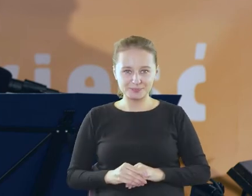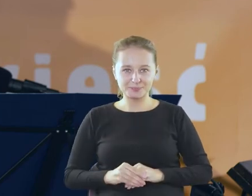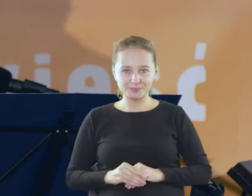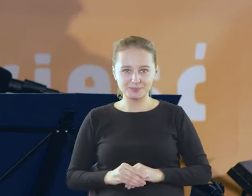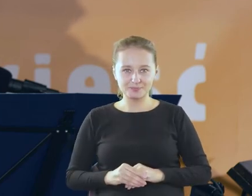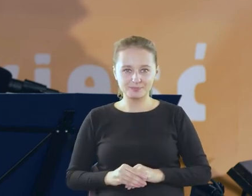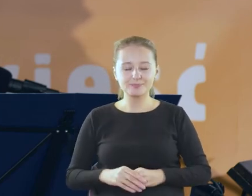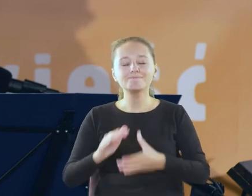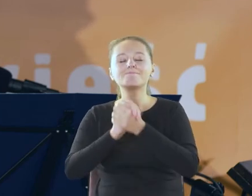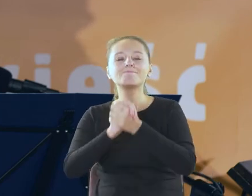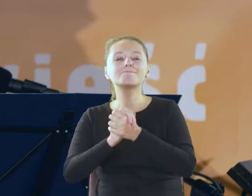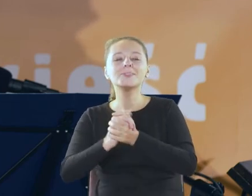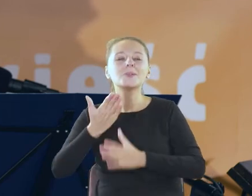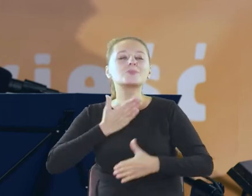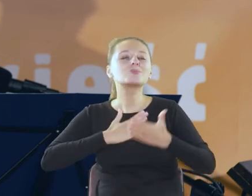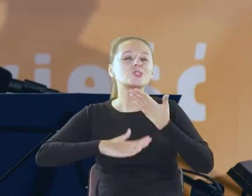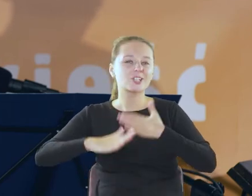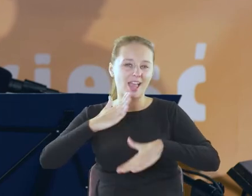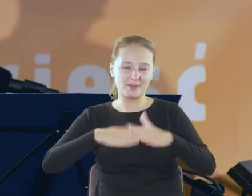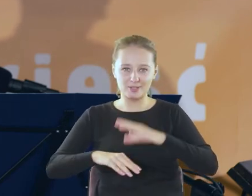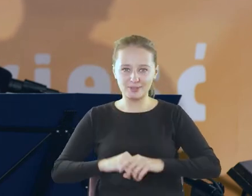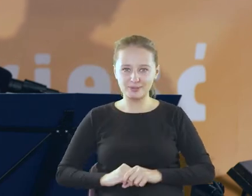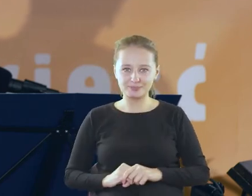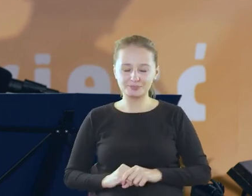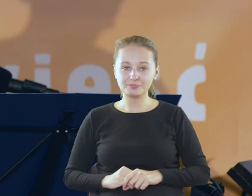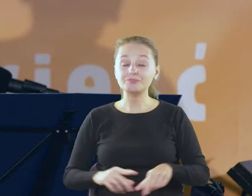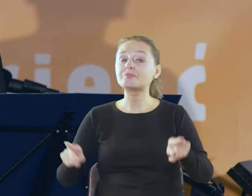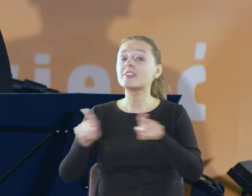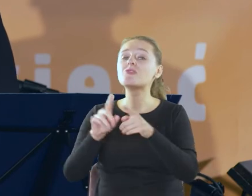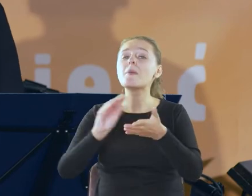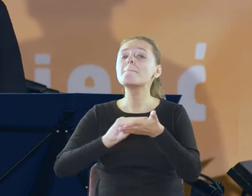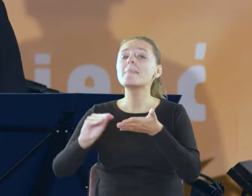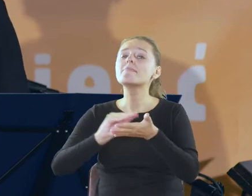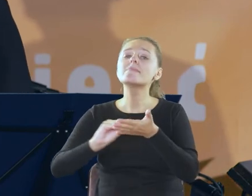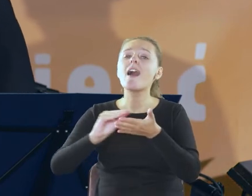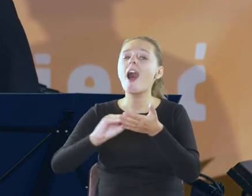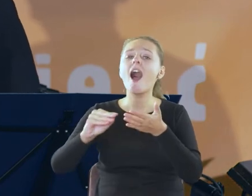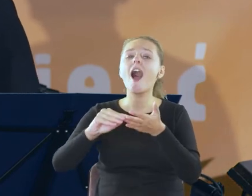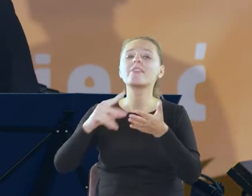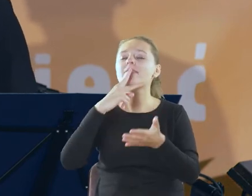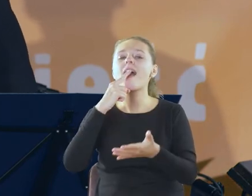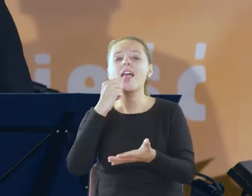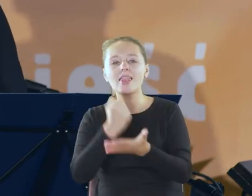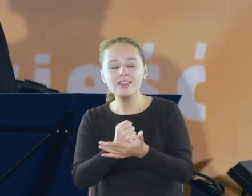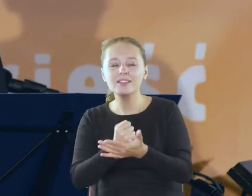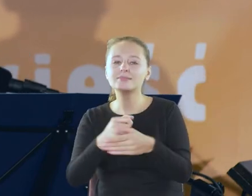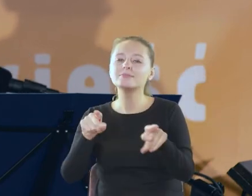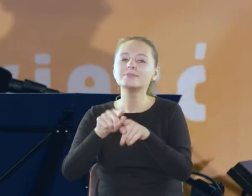że o przyjemnościach przyjaźni i o pisaniu listów i odbieraniu listów